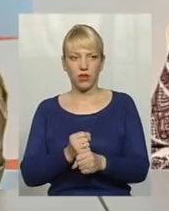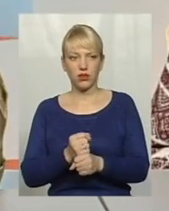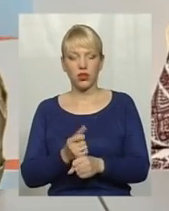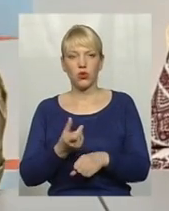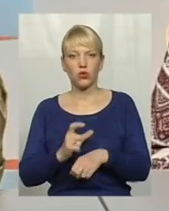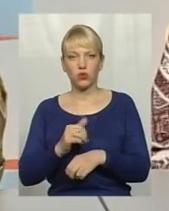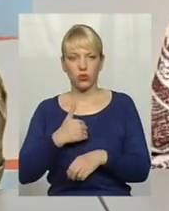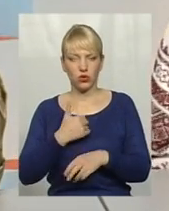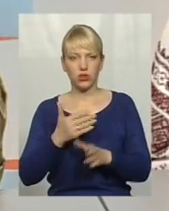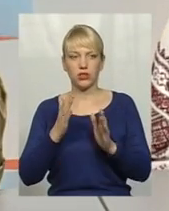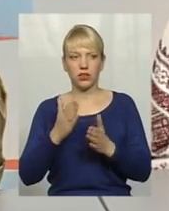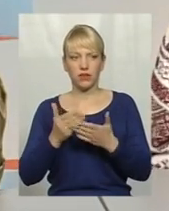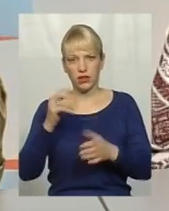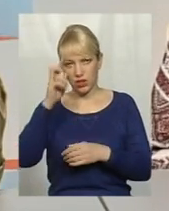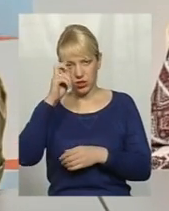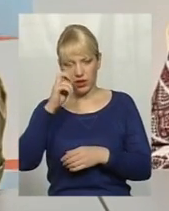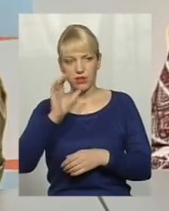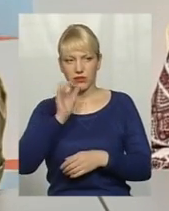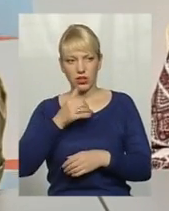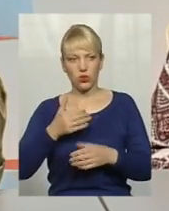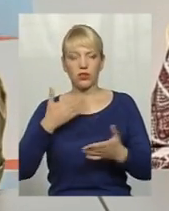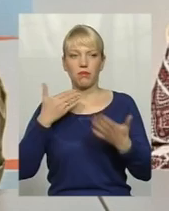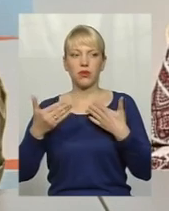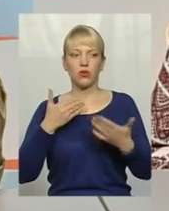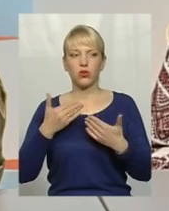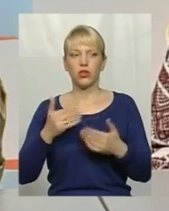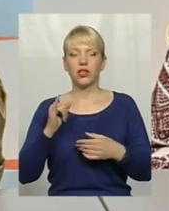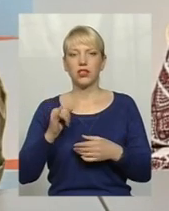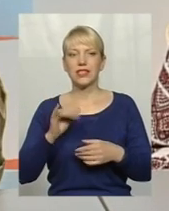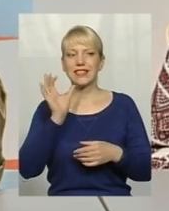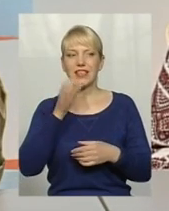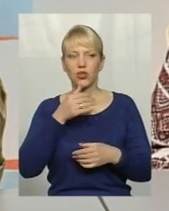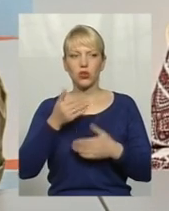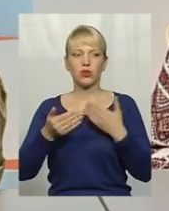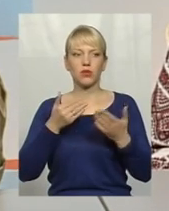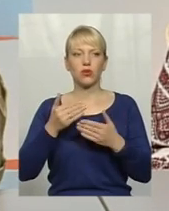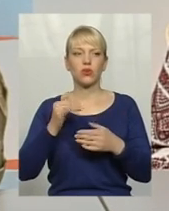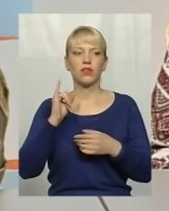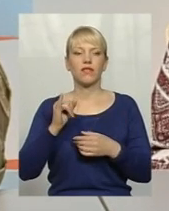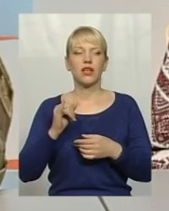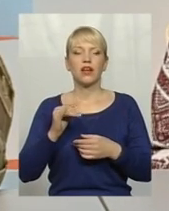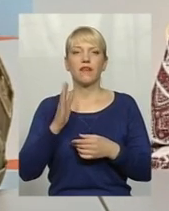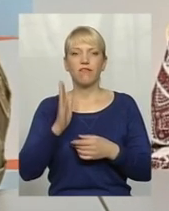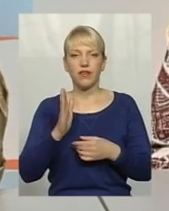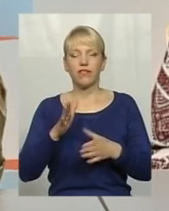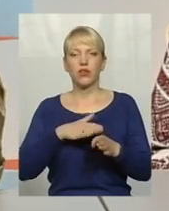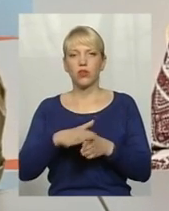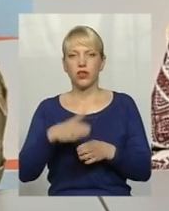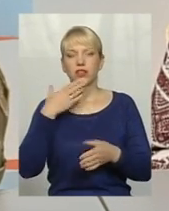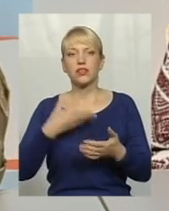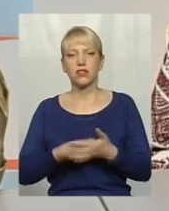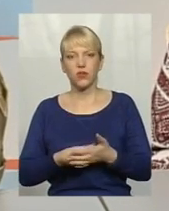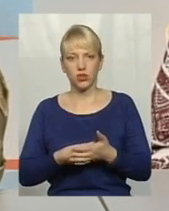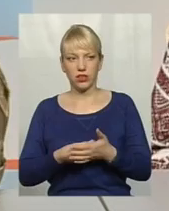хочеться, звичайно, тільки від держави серйозного підходу, і серйозного підходу іменно в виконанні своїх,